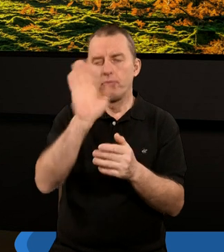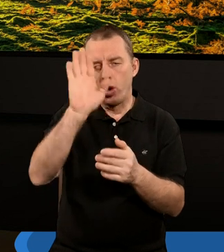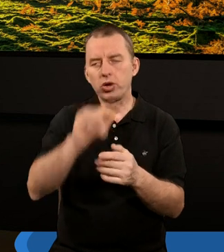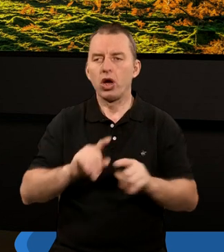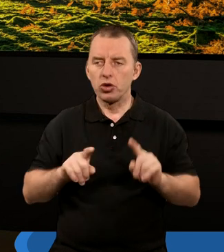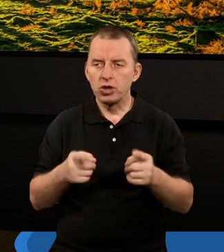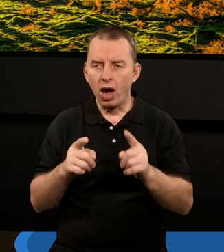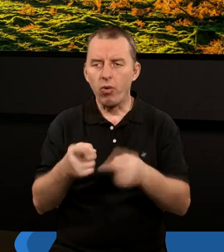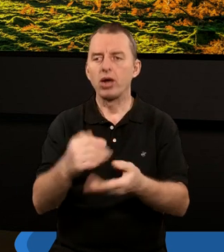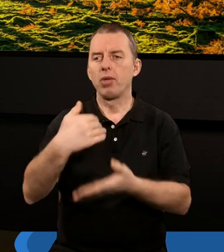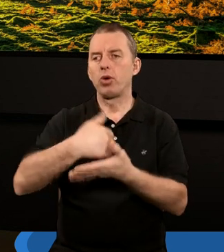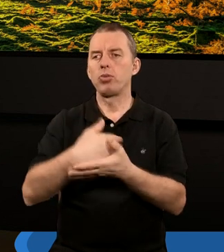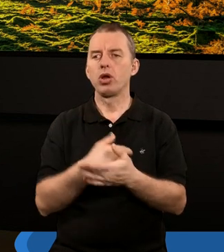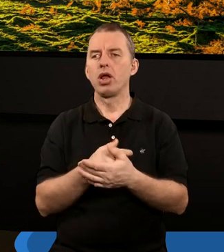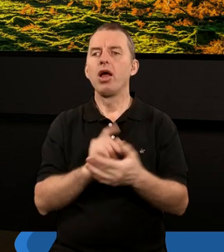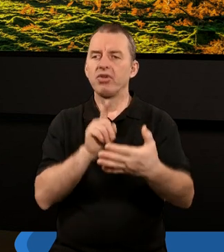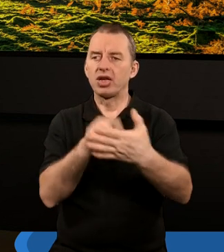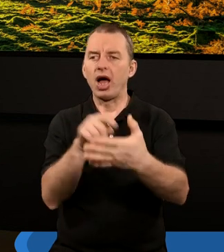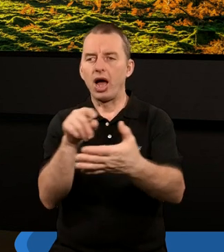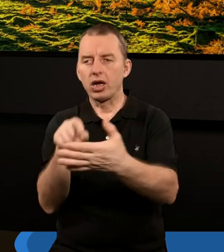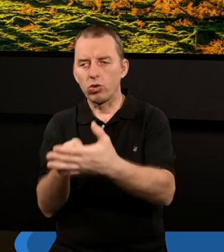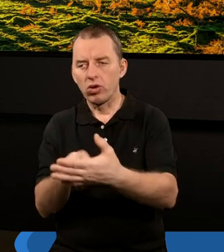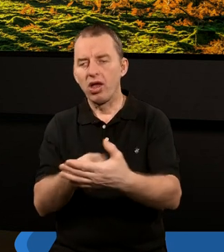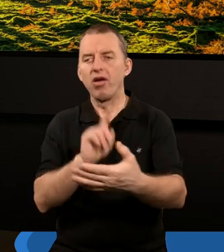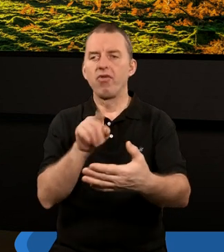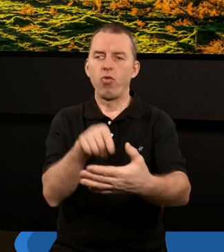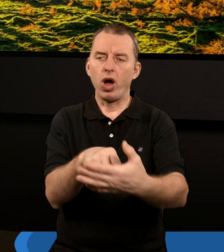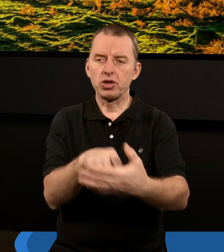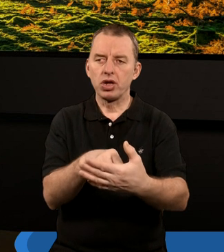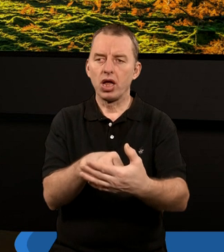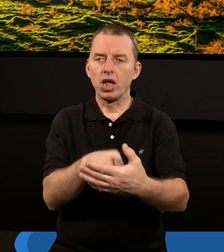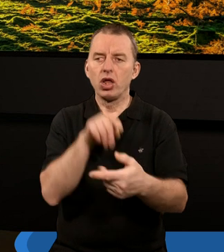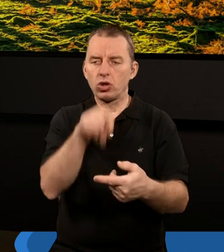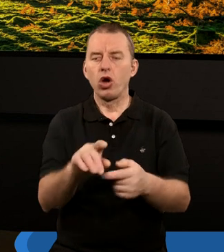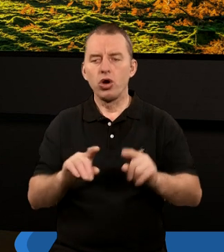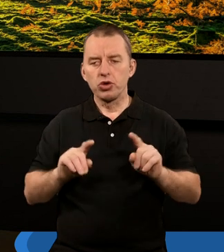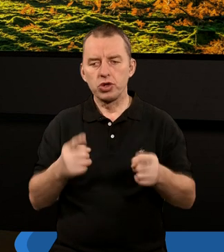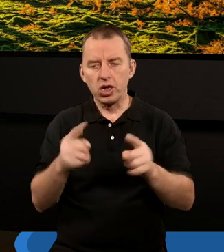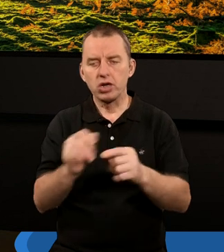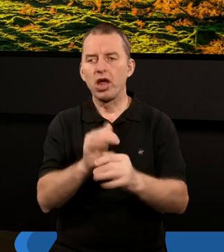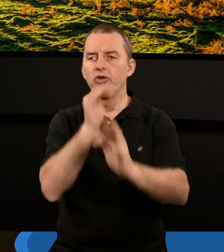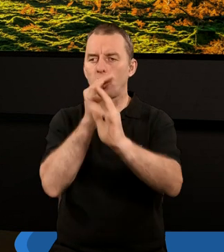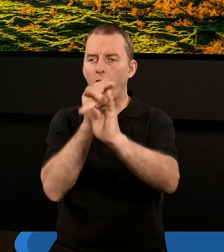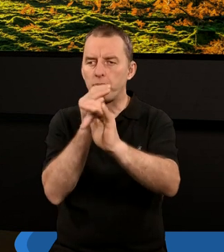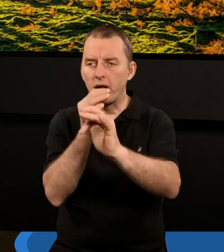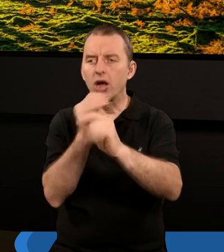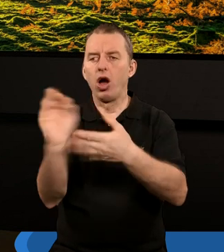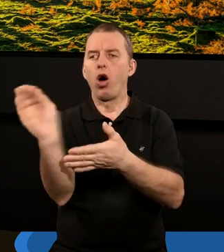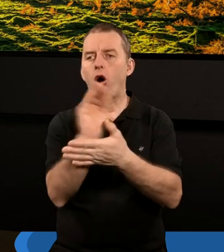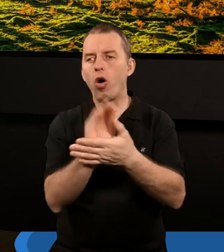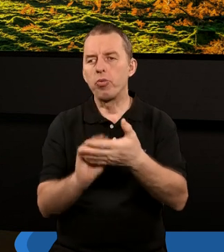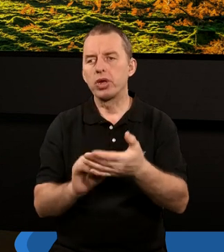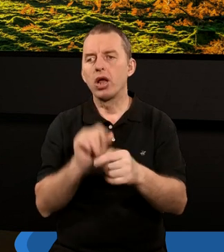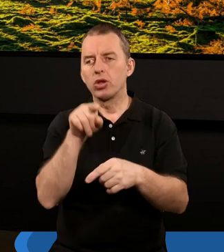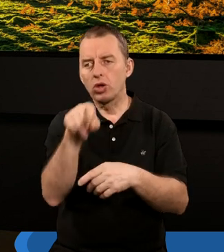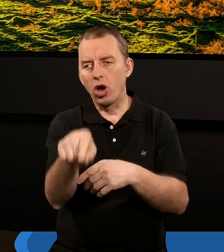jego działania. I wiele wskazuje na to, że właśnie to, co dzieje się w trąbach, to, co jest tu opisane, to